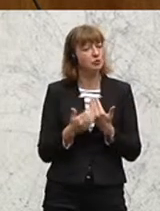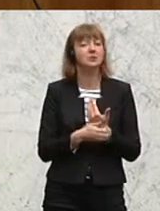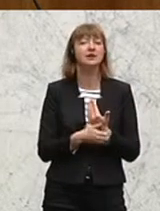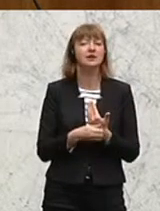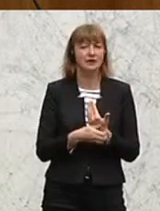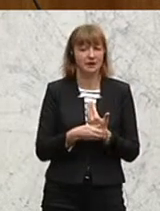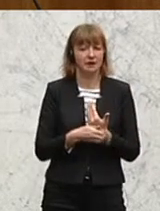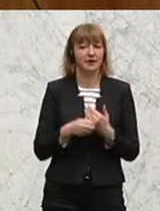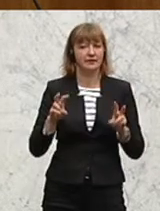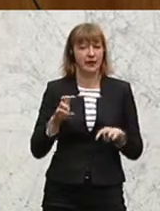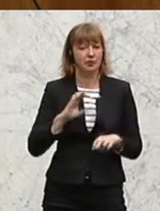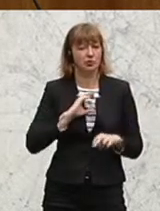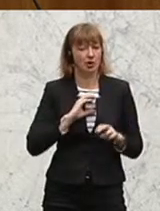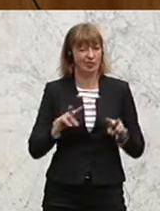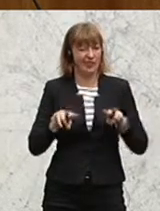Chancengerechtigkeit.